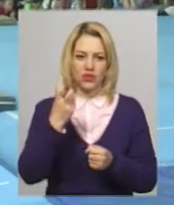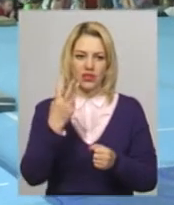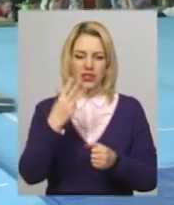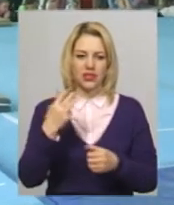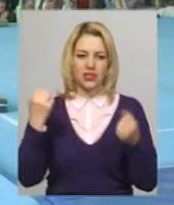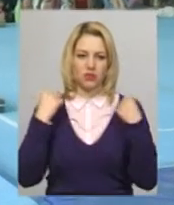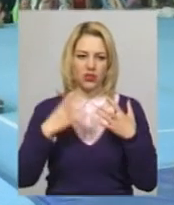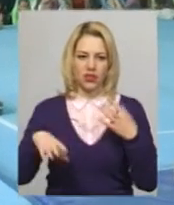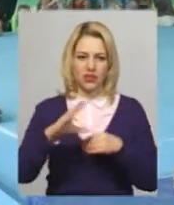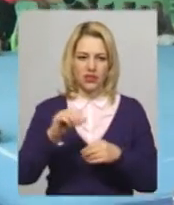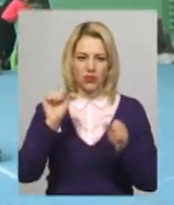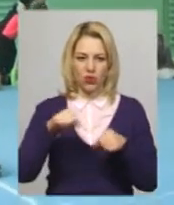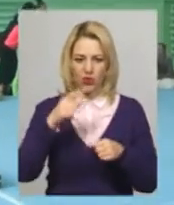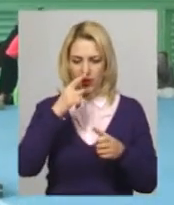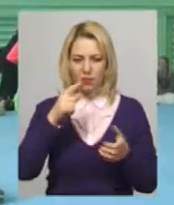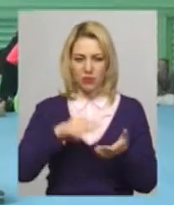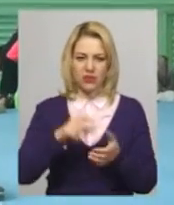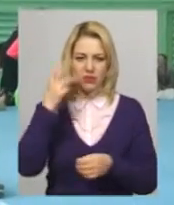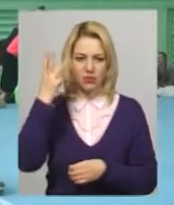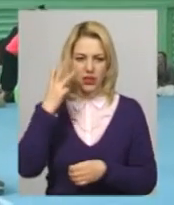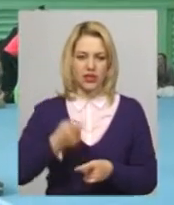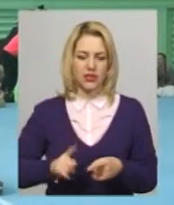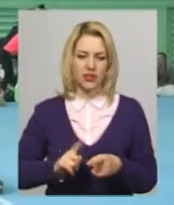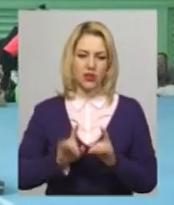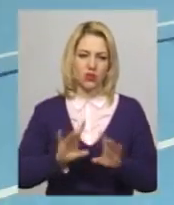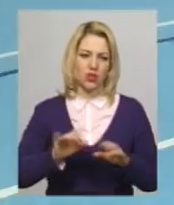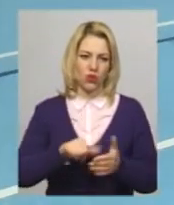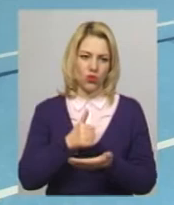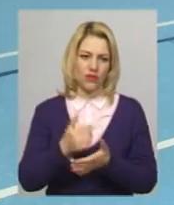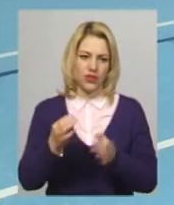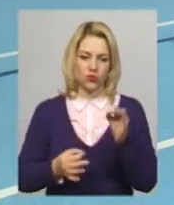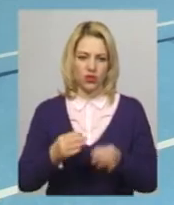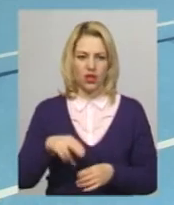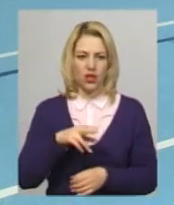Та не усі змогли приїхати до Хмельницького, каже говний суддя турніру Тетяна Довжук.